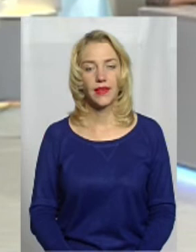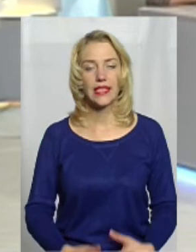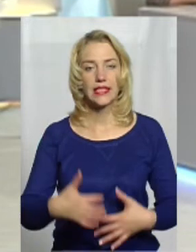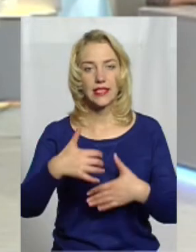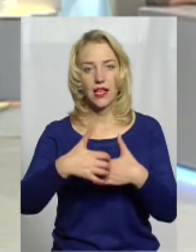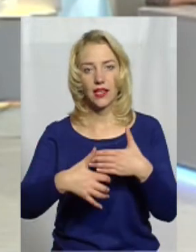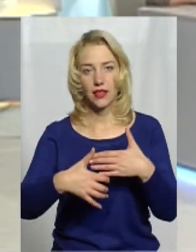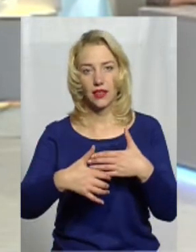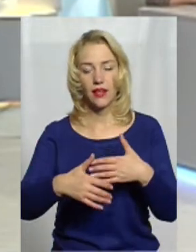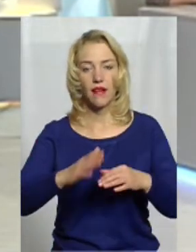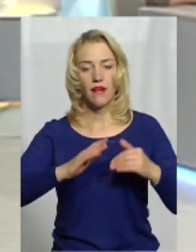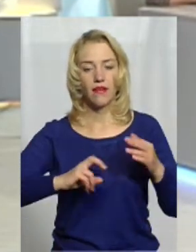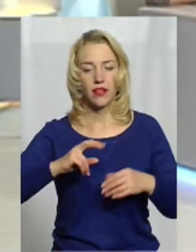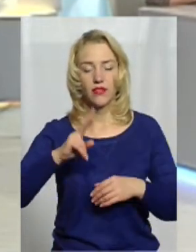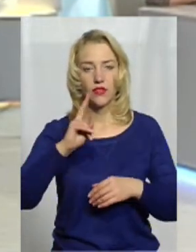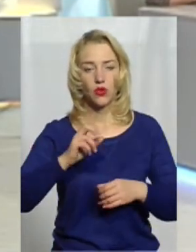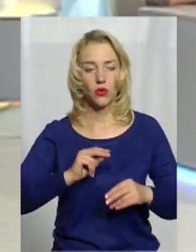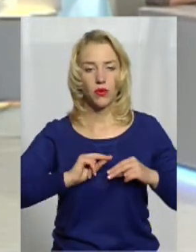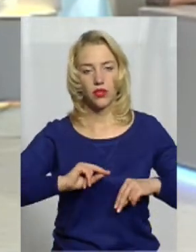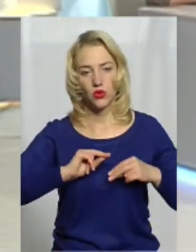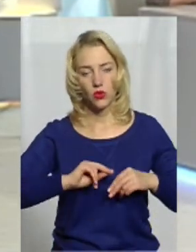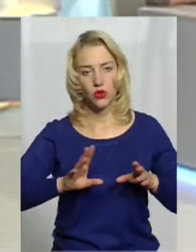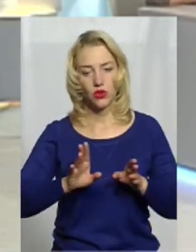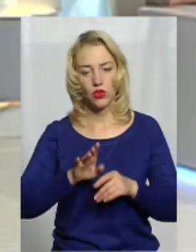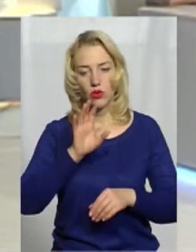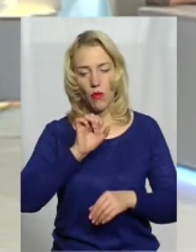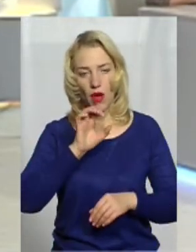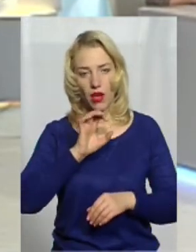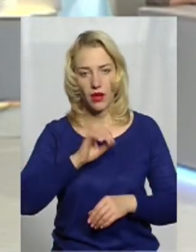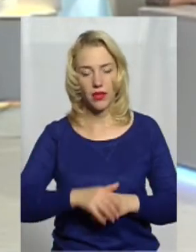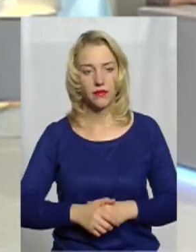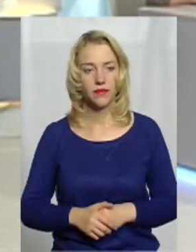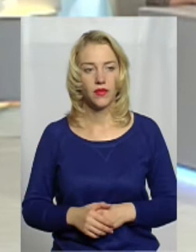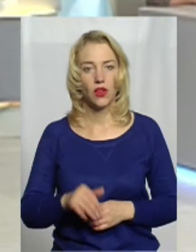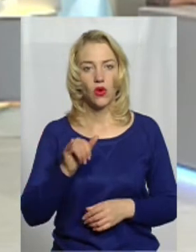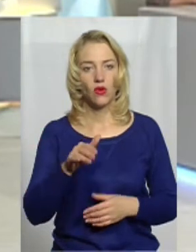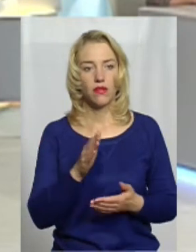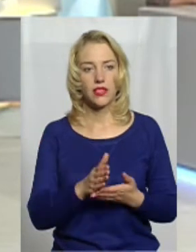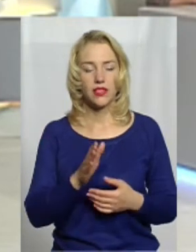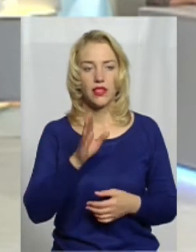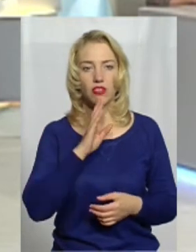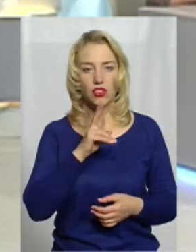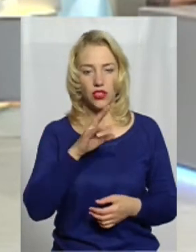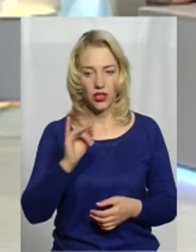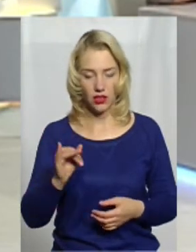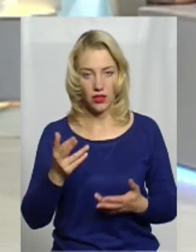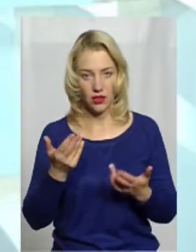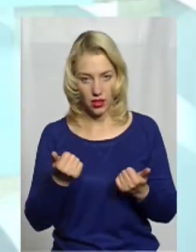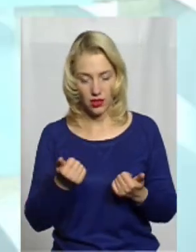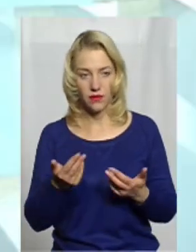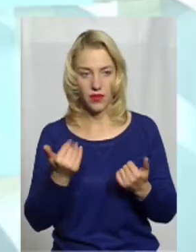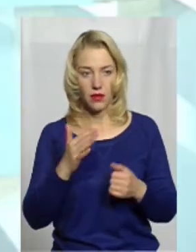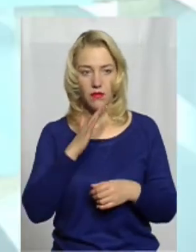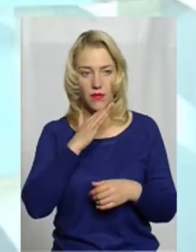Серед фахівців, які працюють з собаками, кінологів, у вас є жінки, так? Так, багато